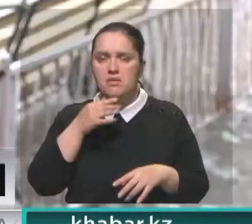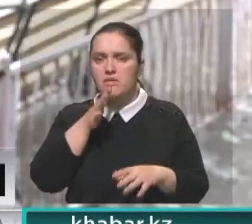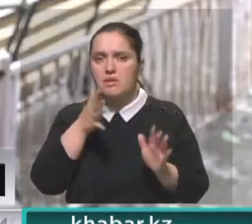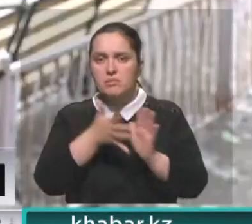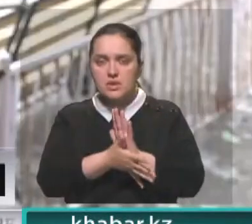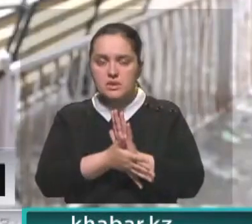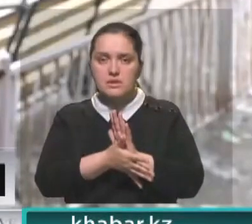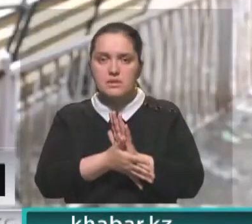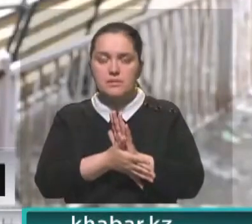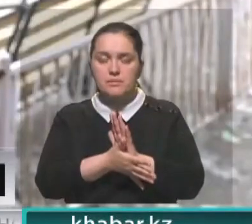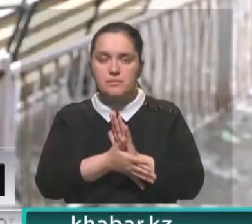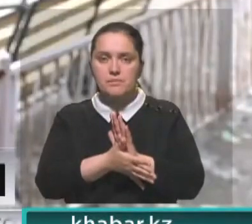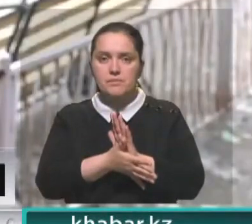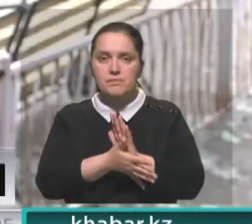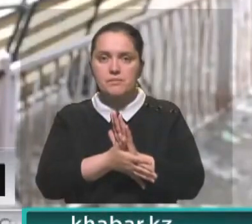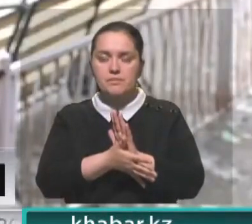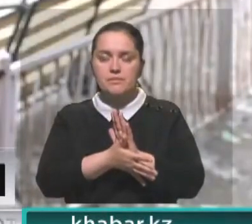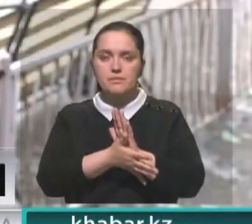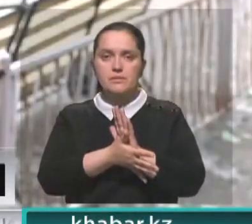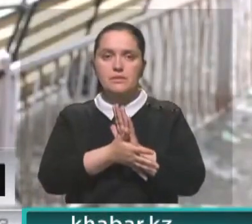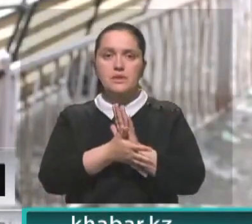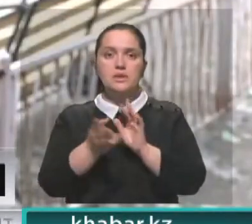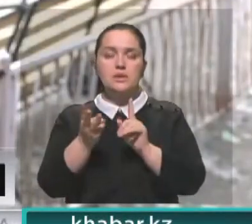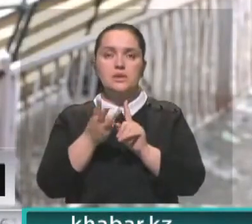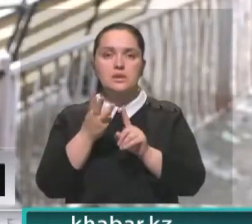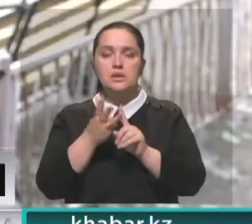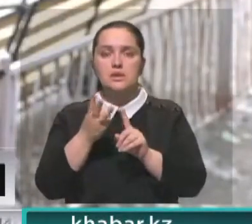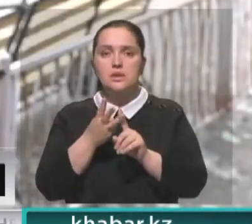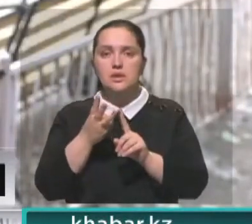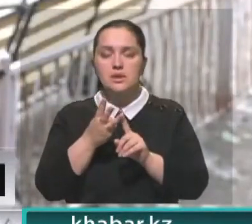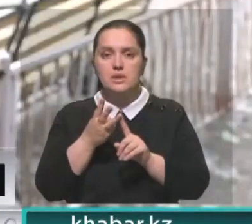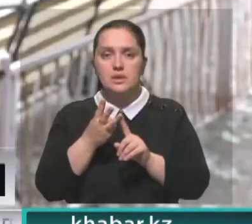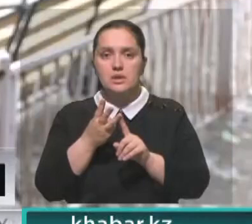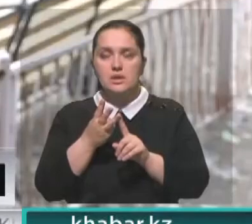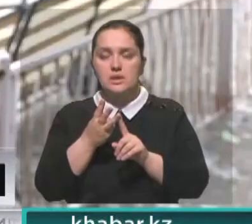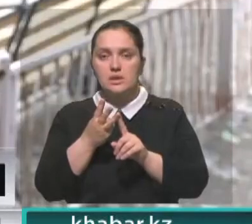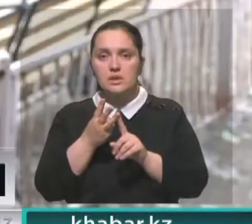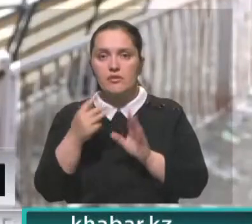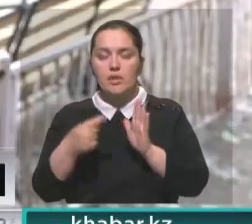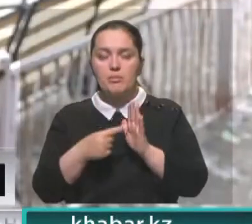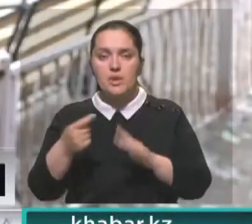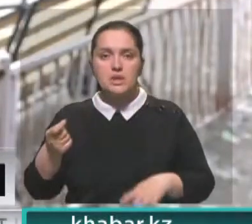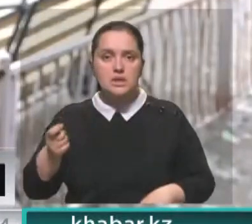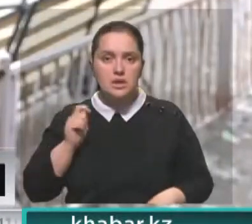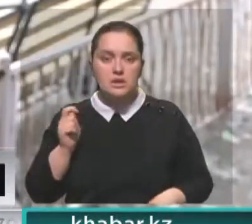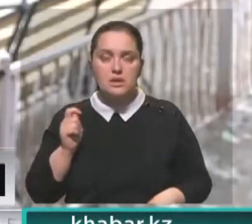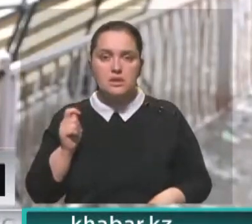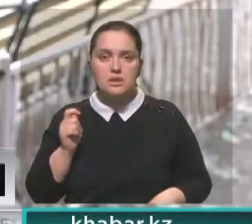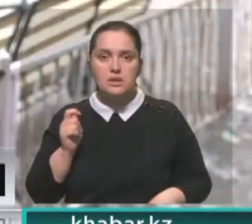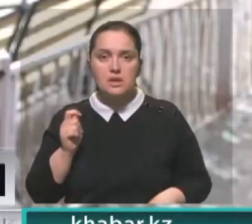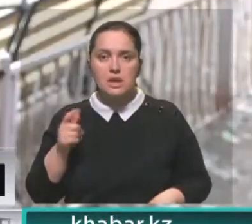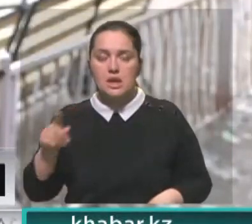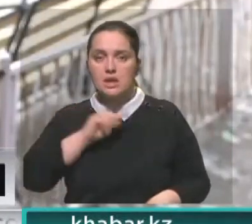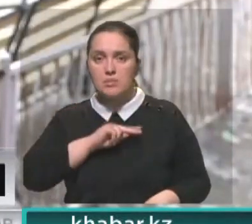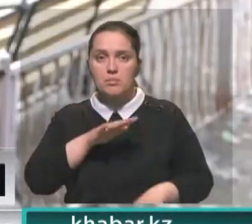и так далее. И третье, что конкретный вопрос я им задал, то, что раз они